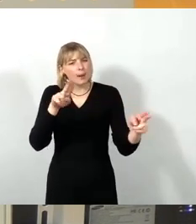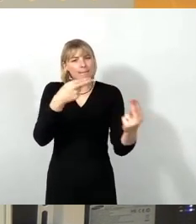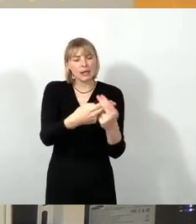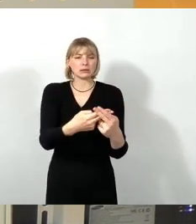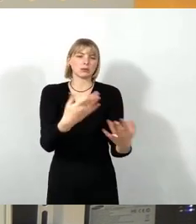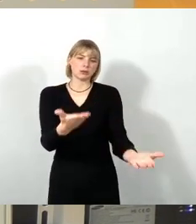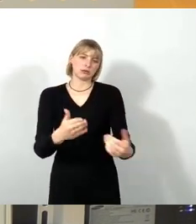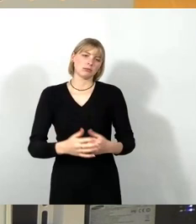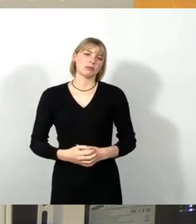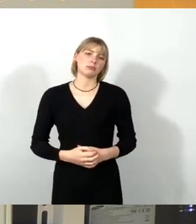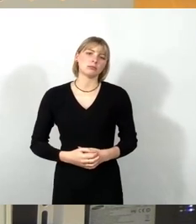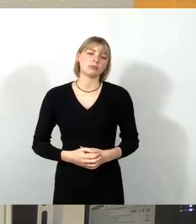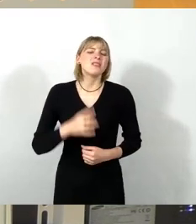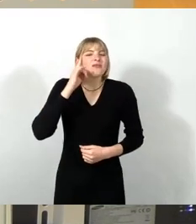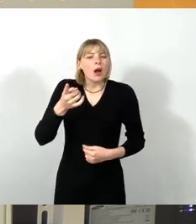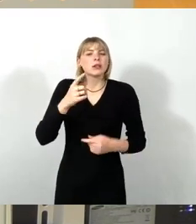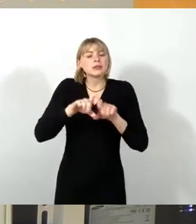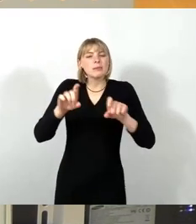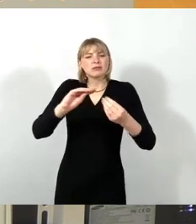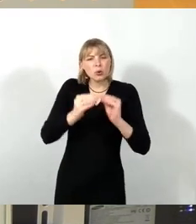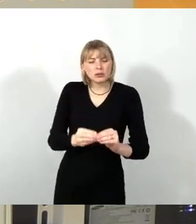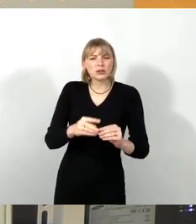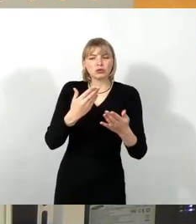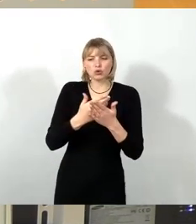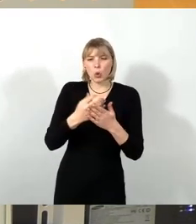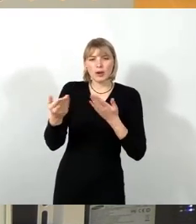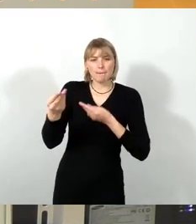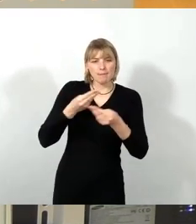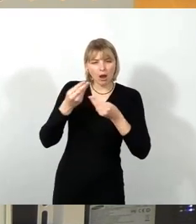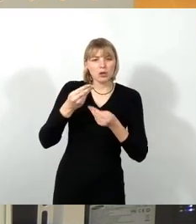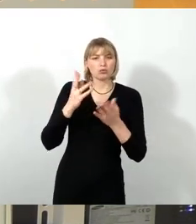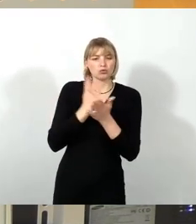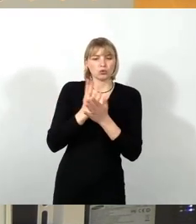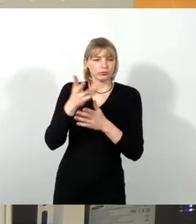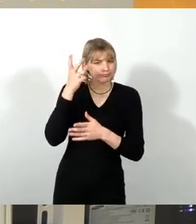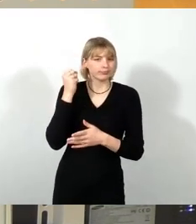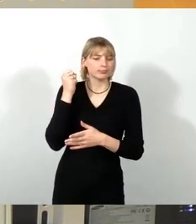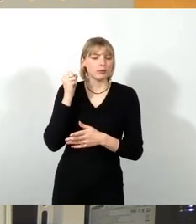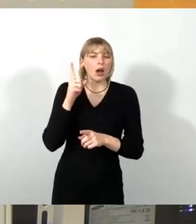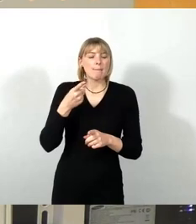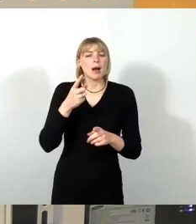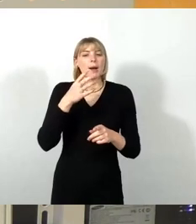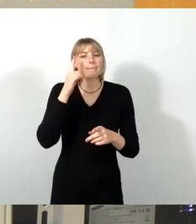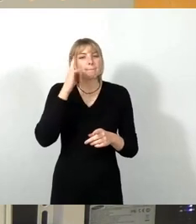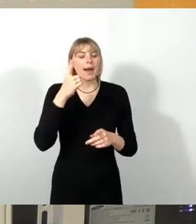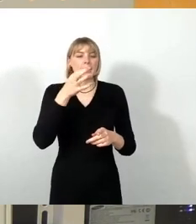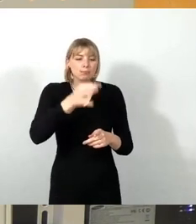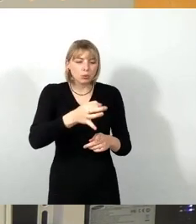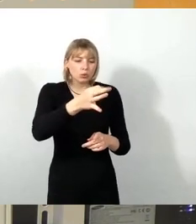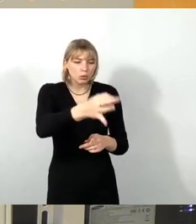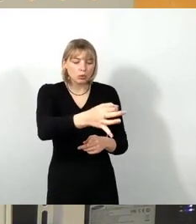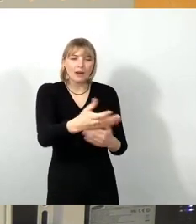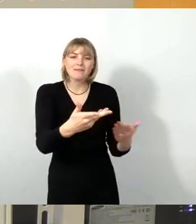wissen wir, das haben wir in der gesamten Beratung schon gehört. Aber es geht um punktuelle Situationen. Dass mit dem, es soll noch keine Licht leisten,